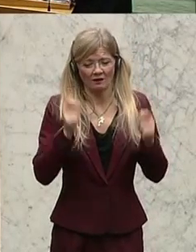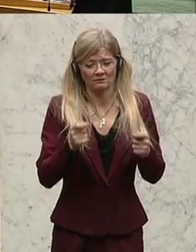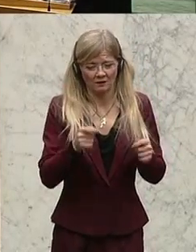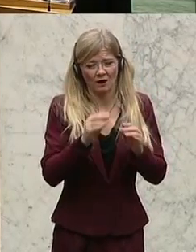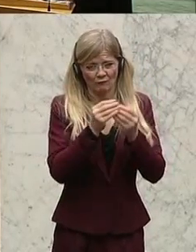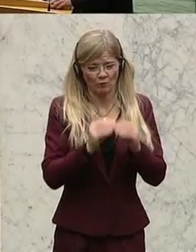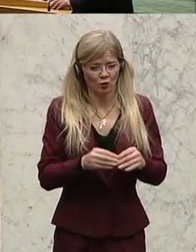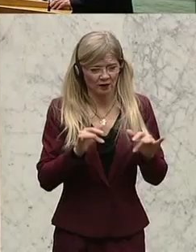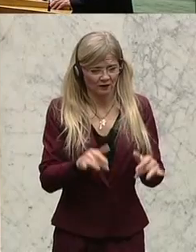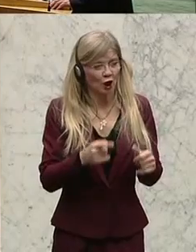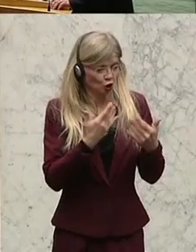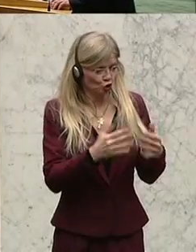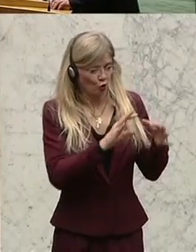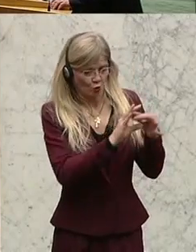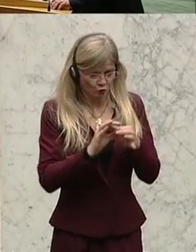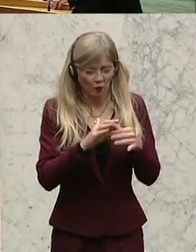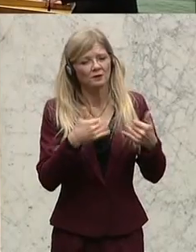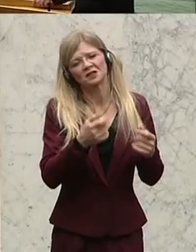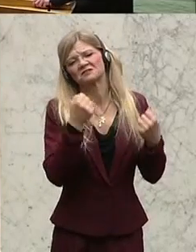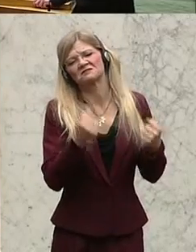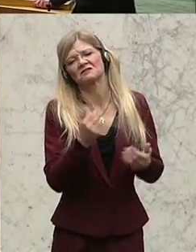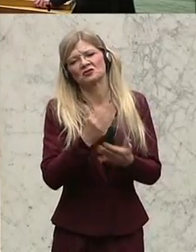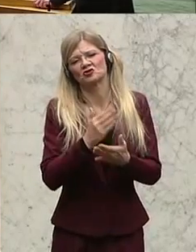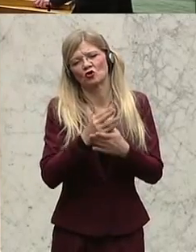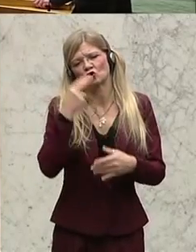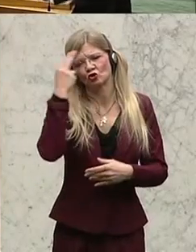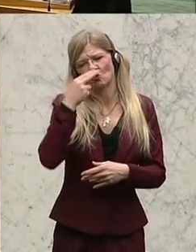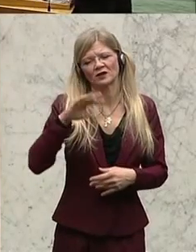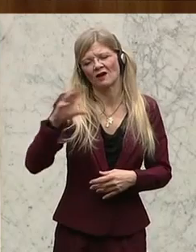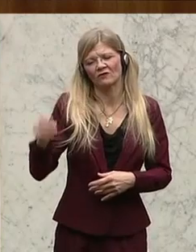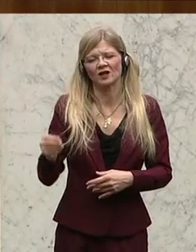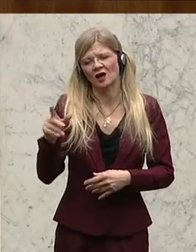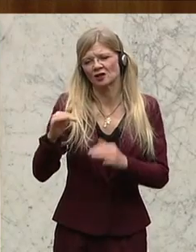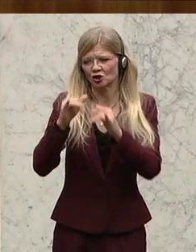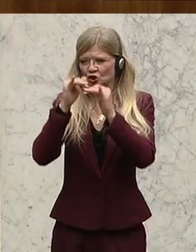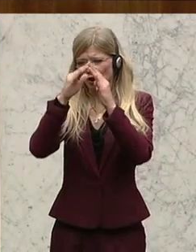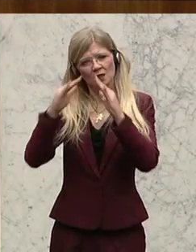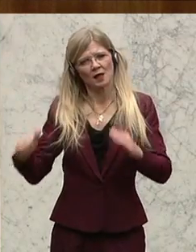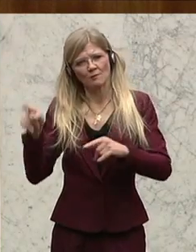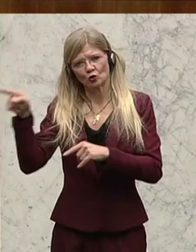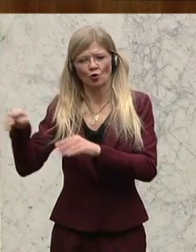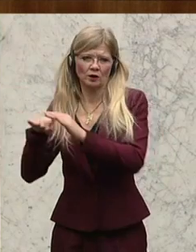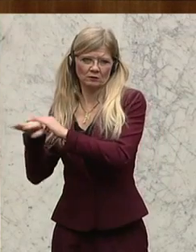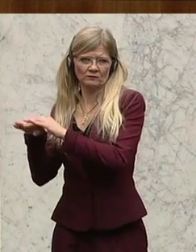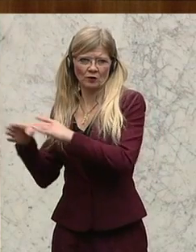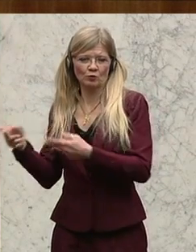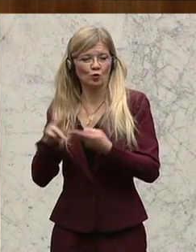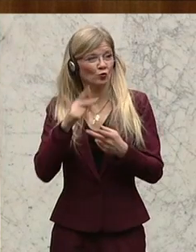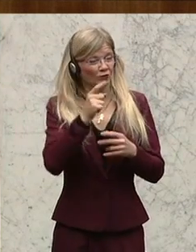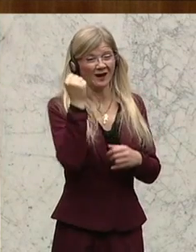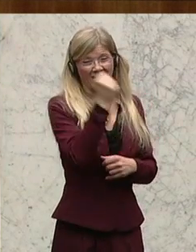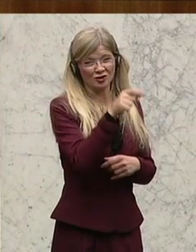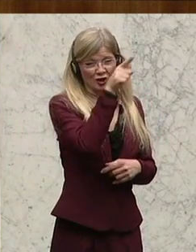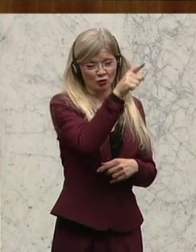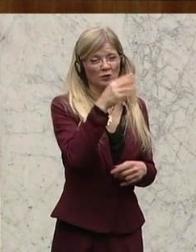wäre dieser schon in diesem nordafrikanischen Camp zwischengeparkt gewesen und dieser Anschlag in Berlin hätte nicht stattfinden können. Meine Damen